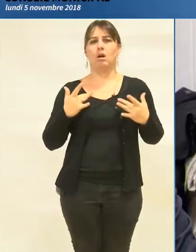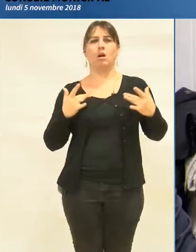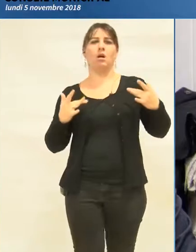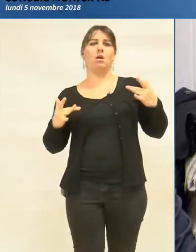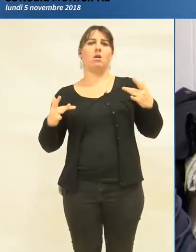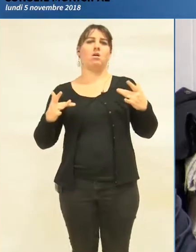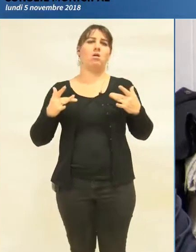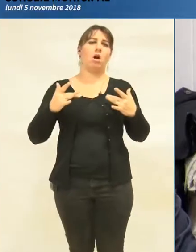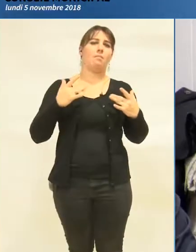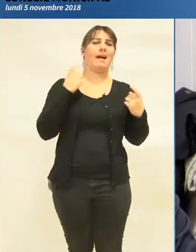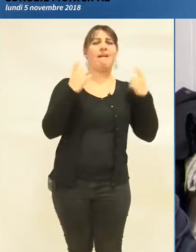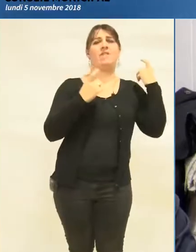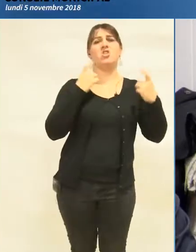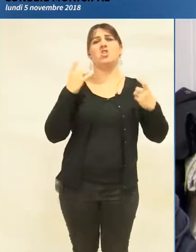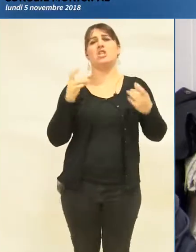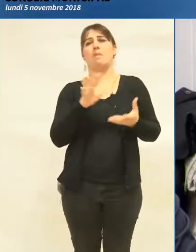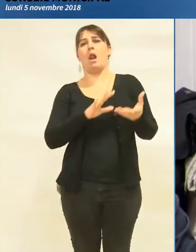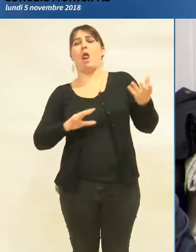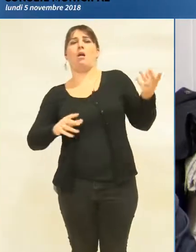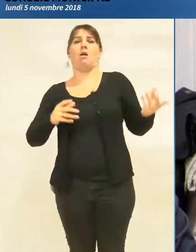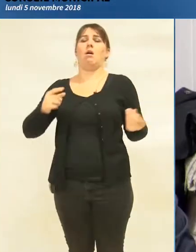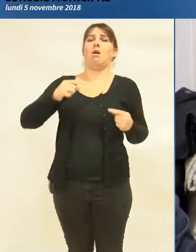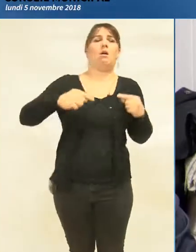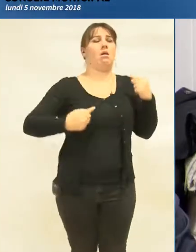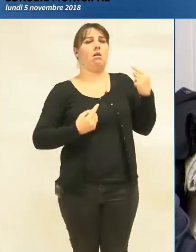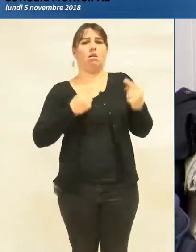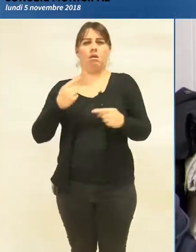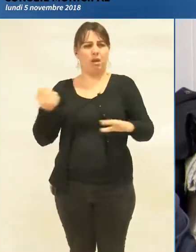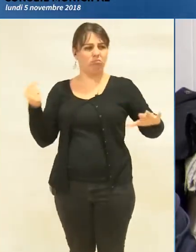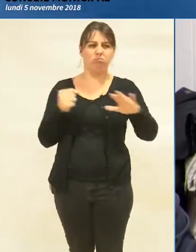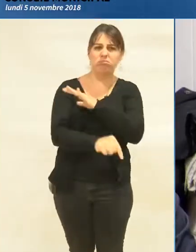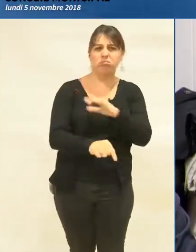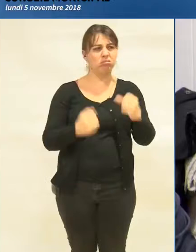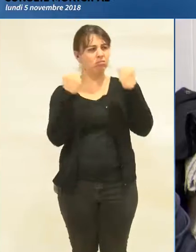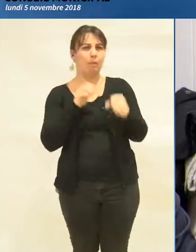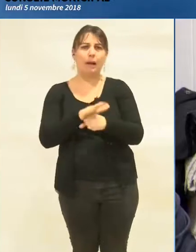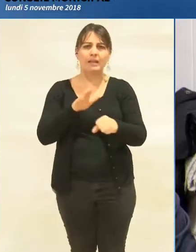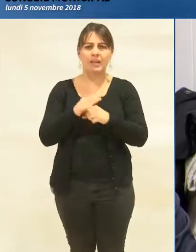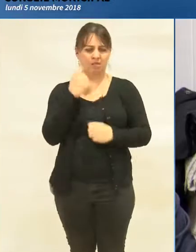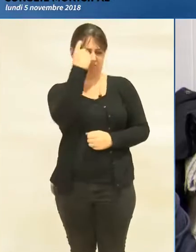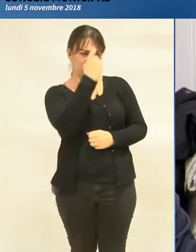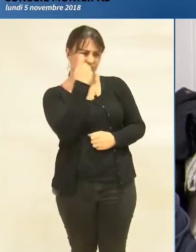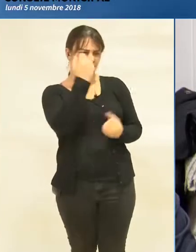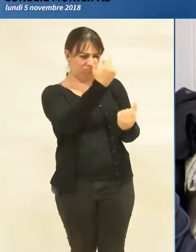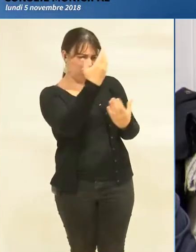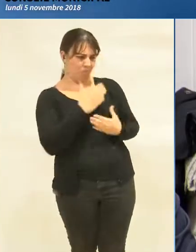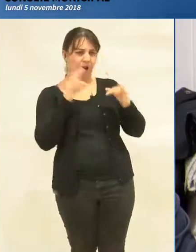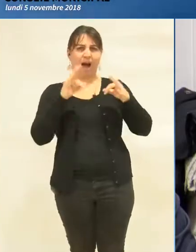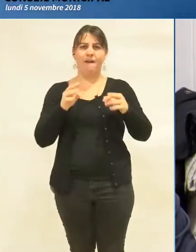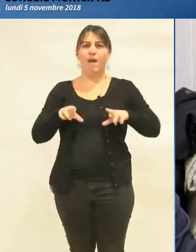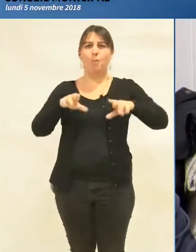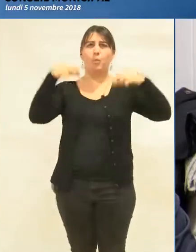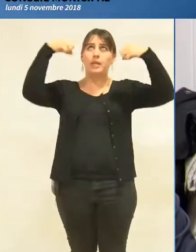les solutions proposées ne vont jamais assez loin. De plus, je m'interroge sur la mesure proposée concernant l'éclairage public.